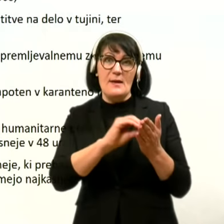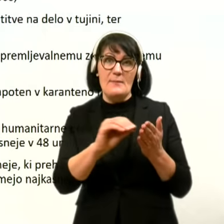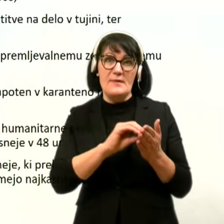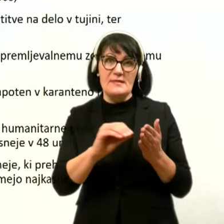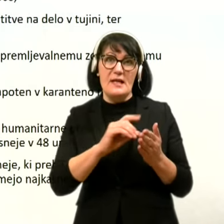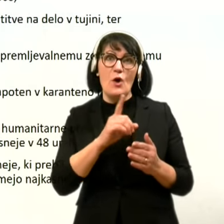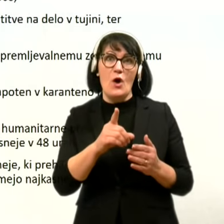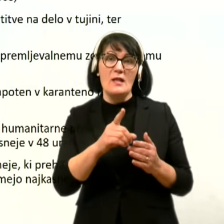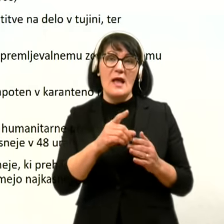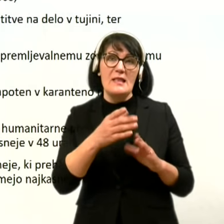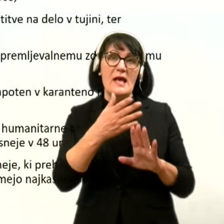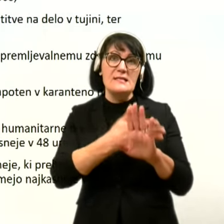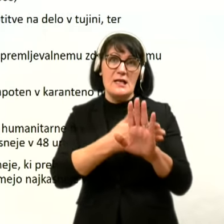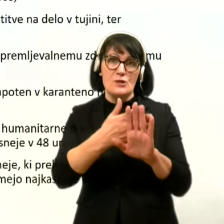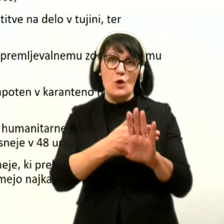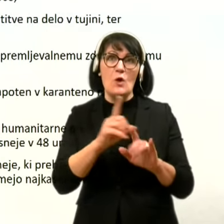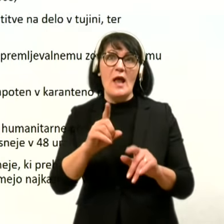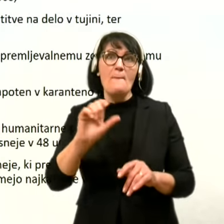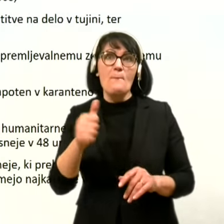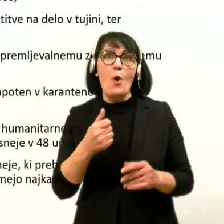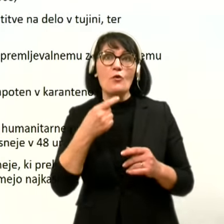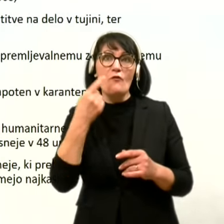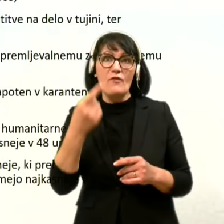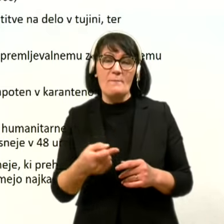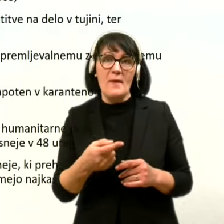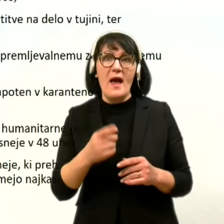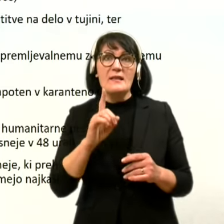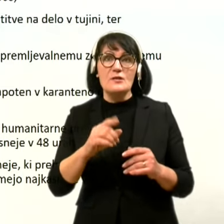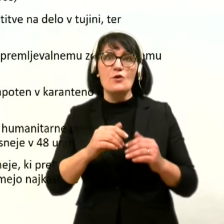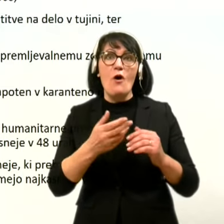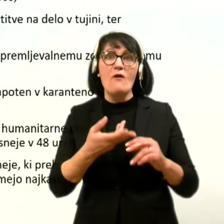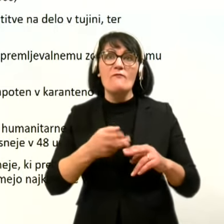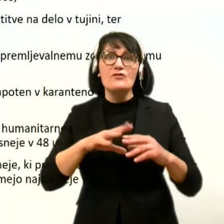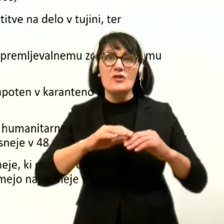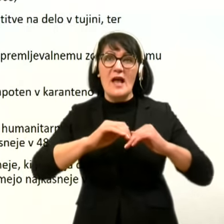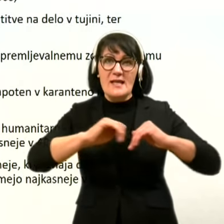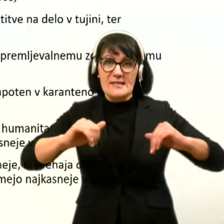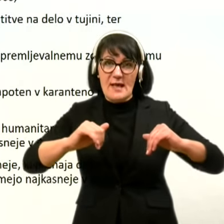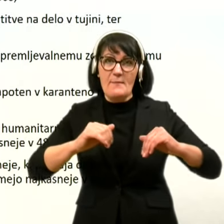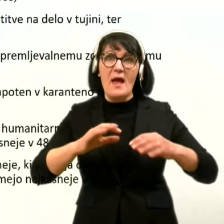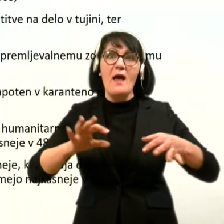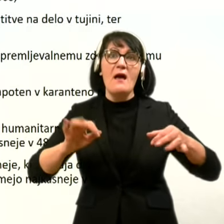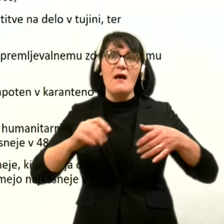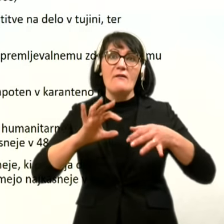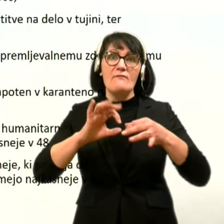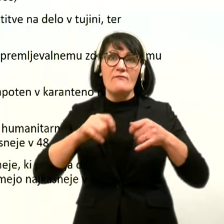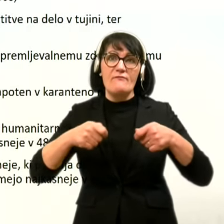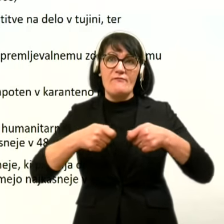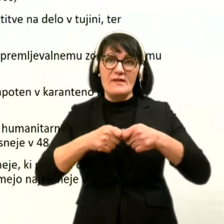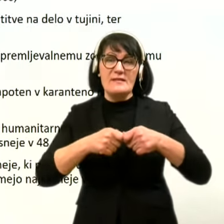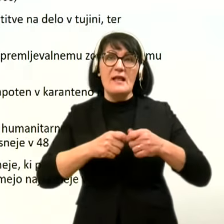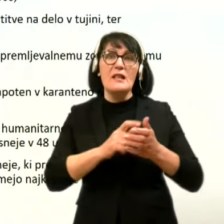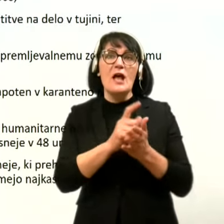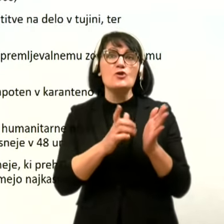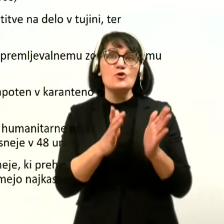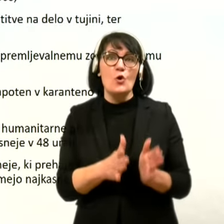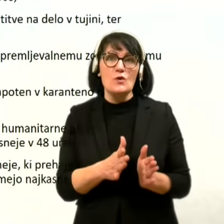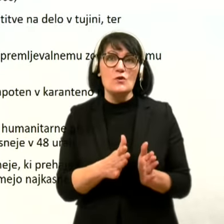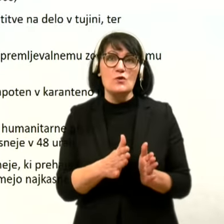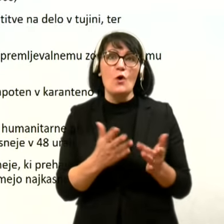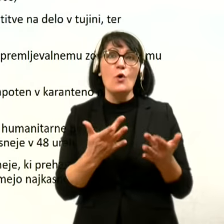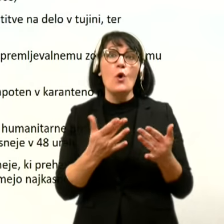na zaslonu, naj ponovim, da so večina izjeme vezana na časovnico, po kolikšnih osebah